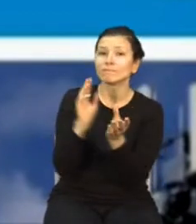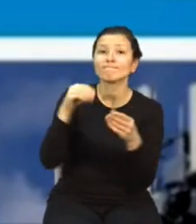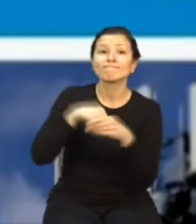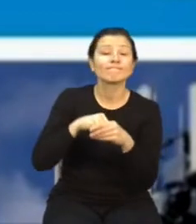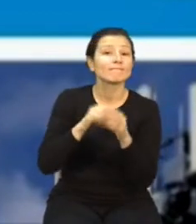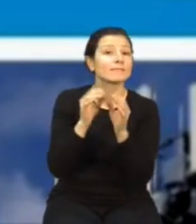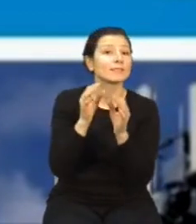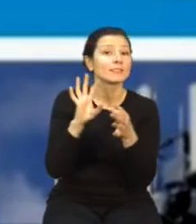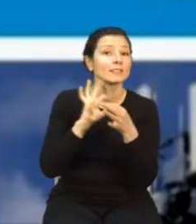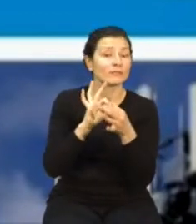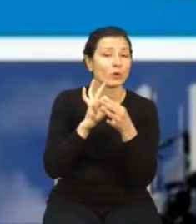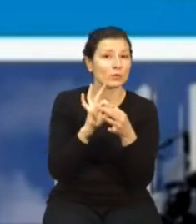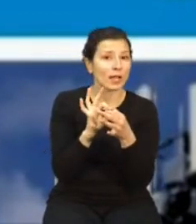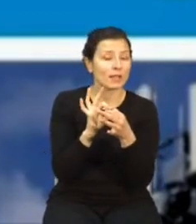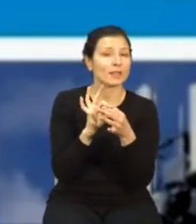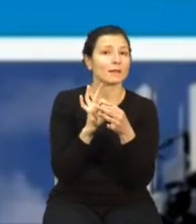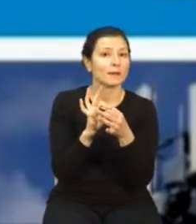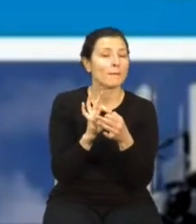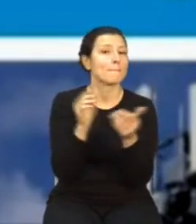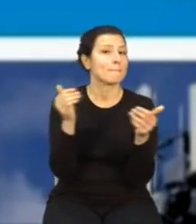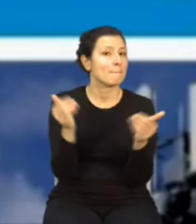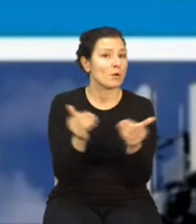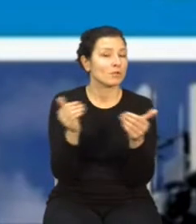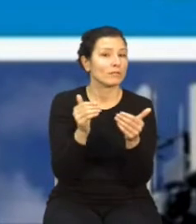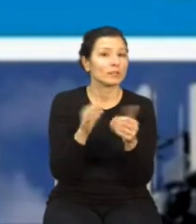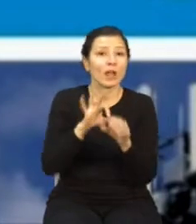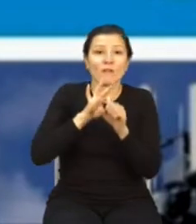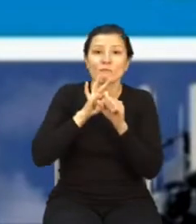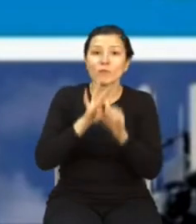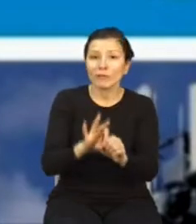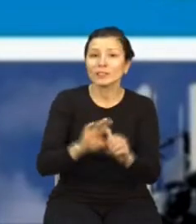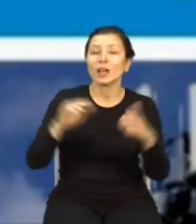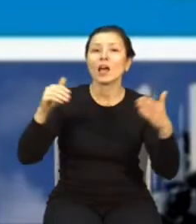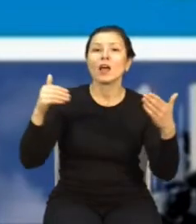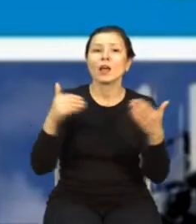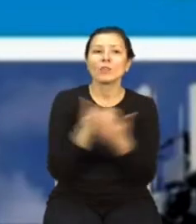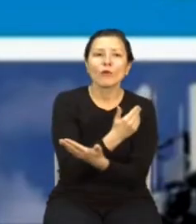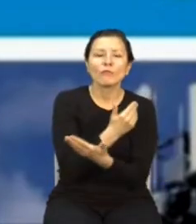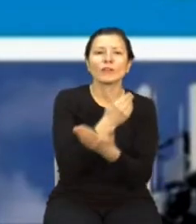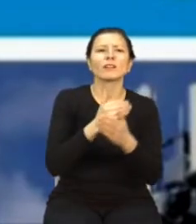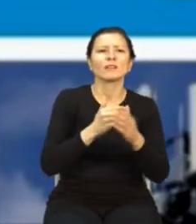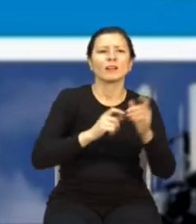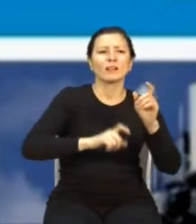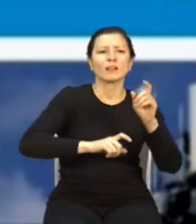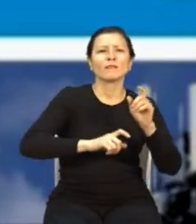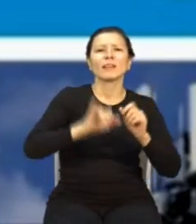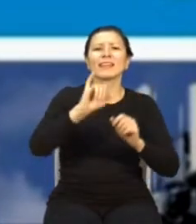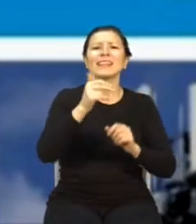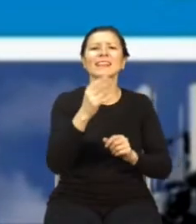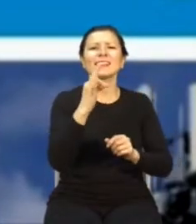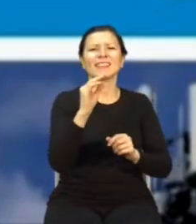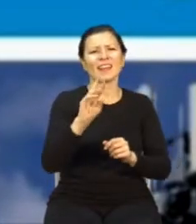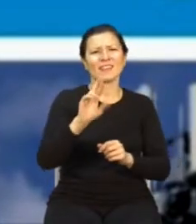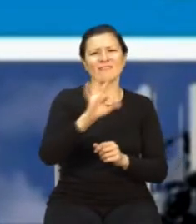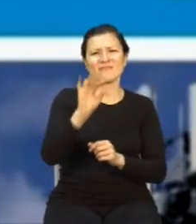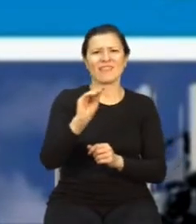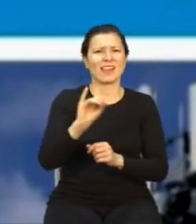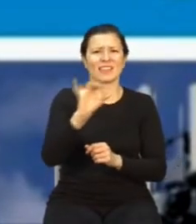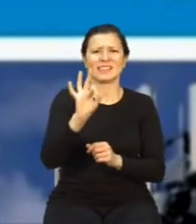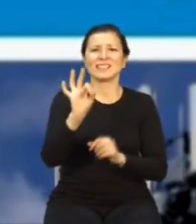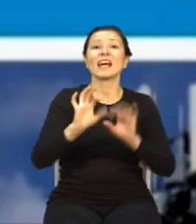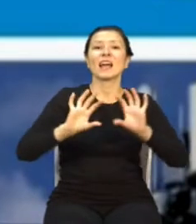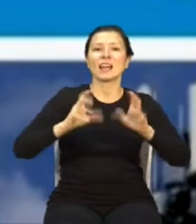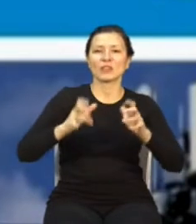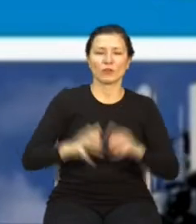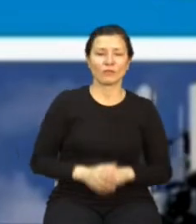możliwości wdrożenia nowych interfejsów radiowych. Jeżeli chodzi o naszą